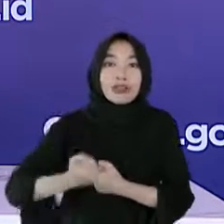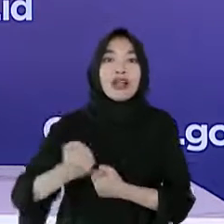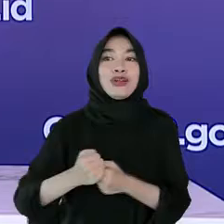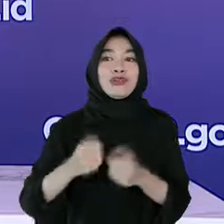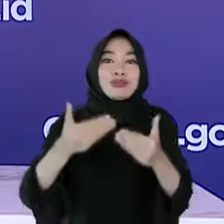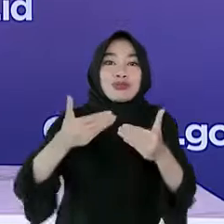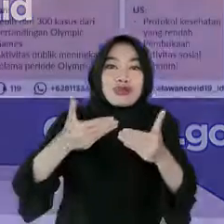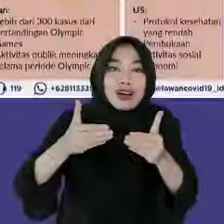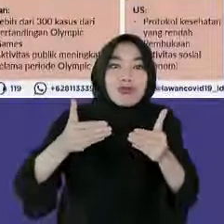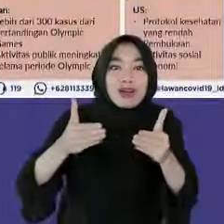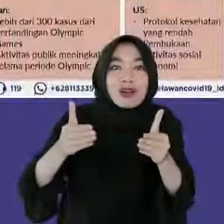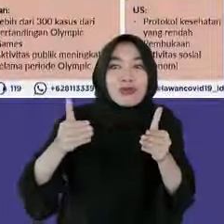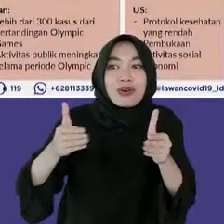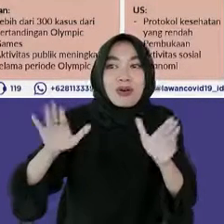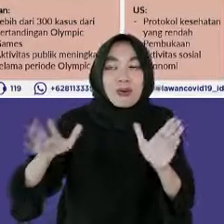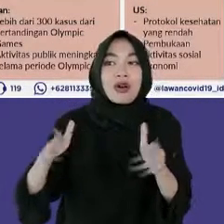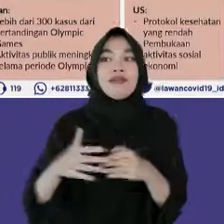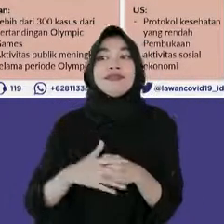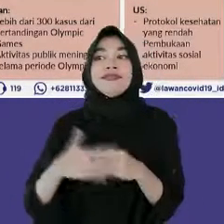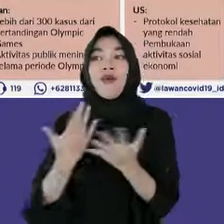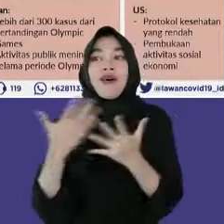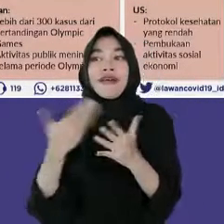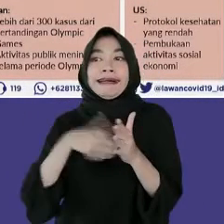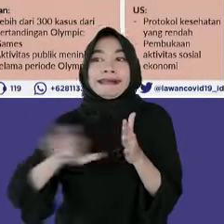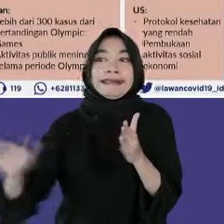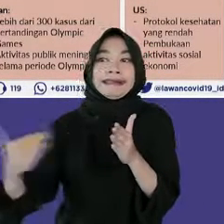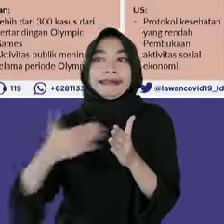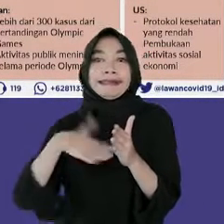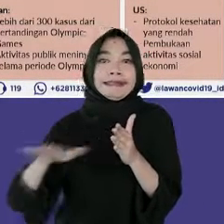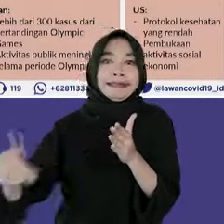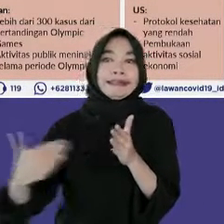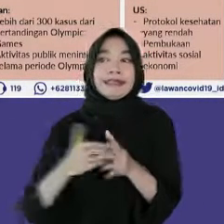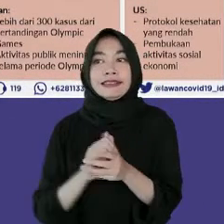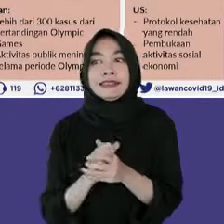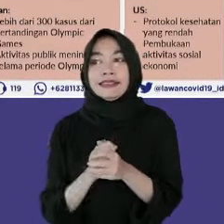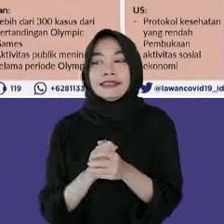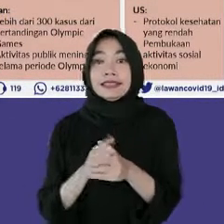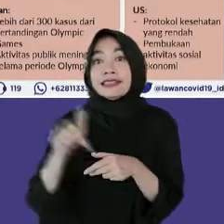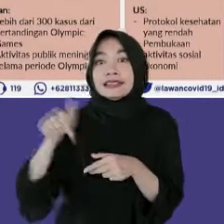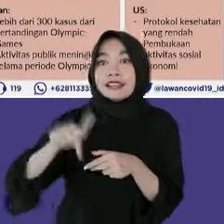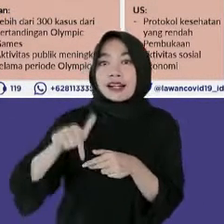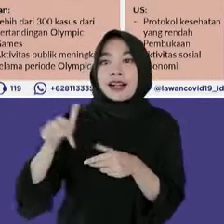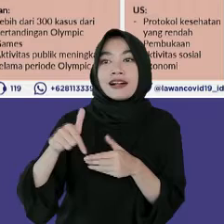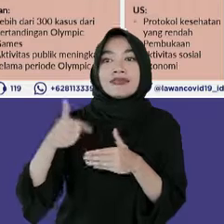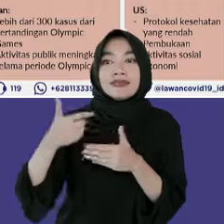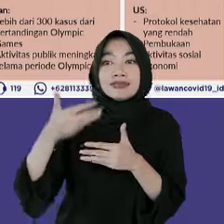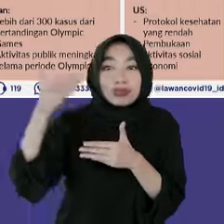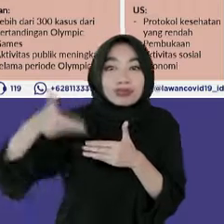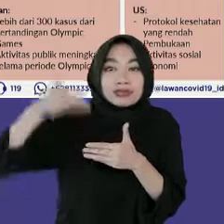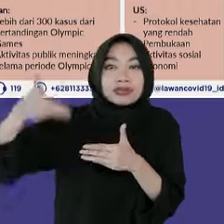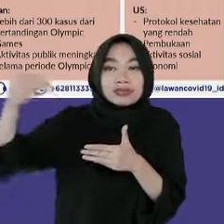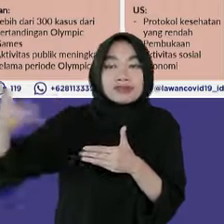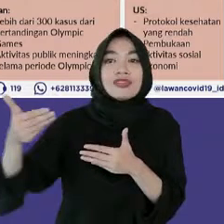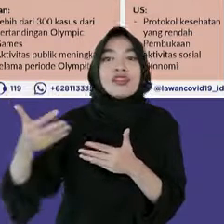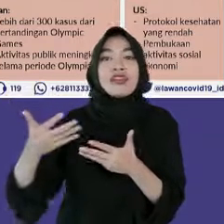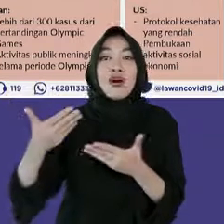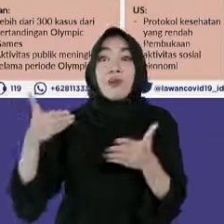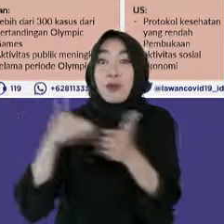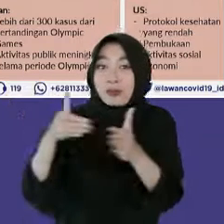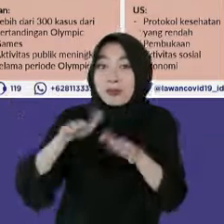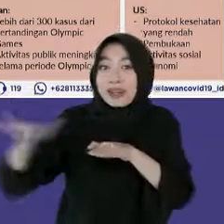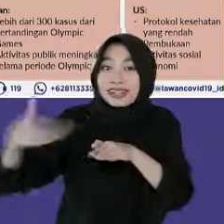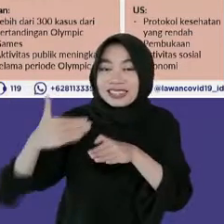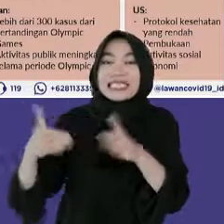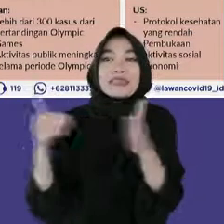secara bertahap. Pembatasan pelonggaran mobilitas mungkin saja akan terus terjadi, namun di